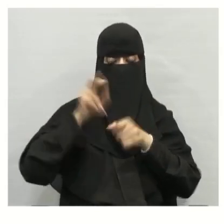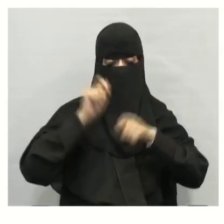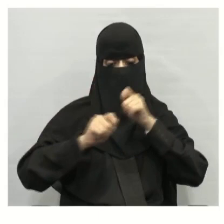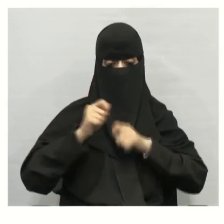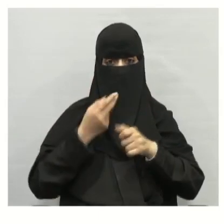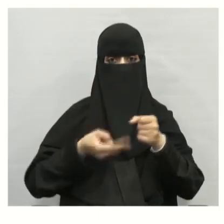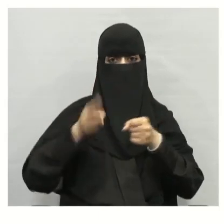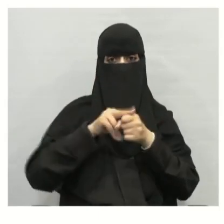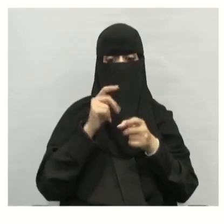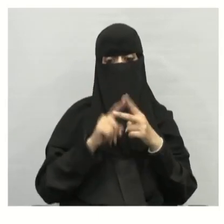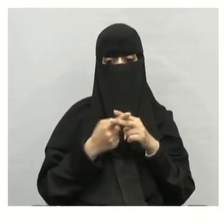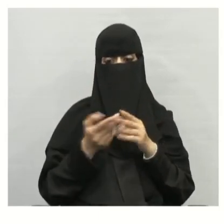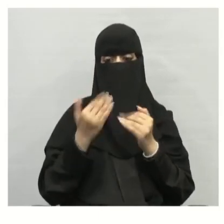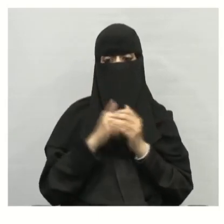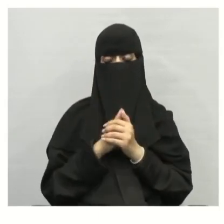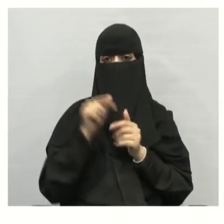التدوير